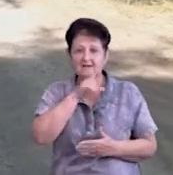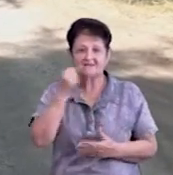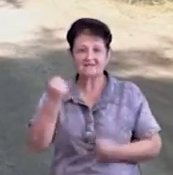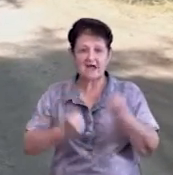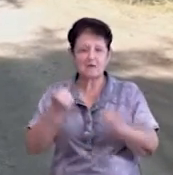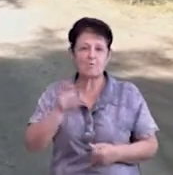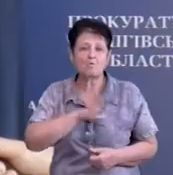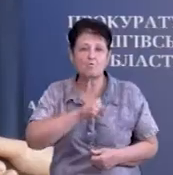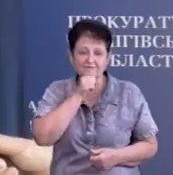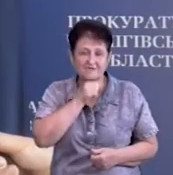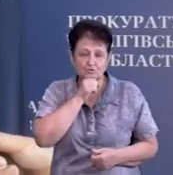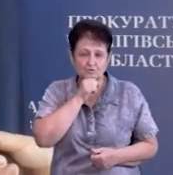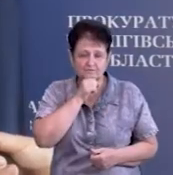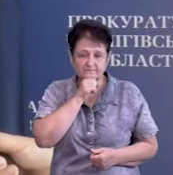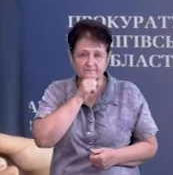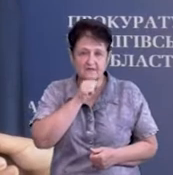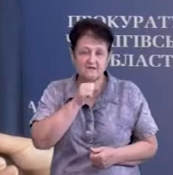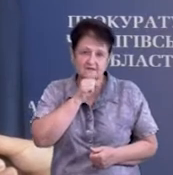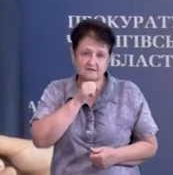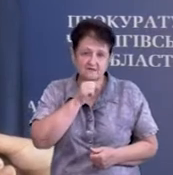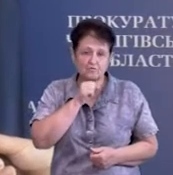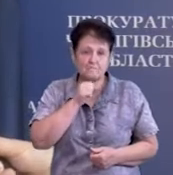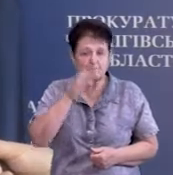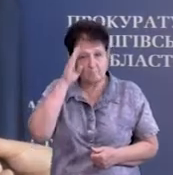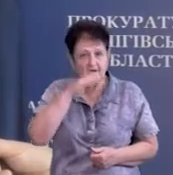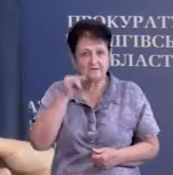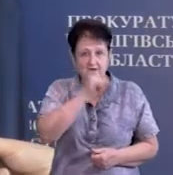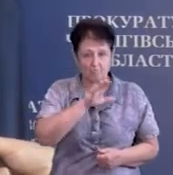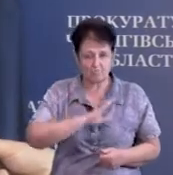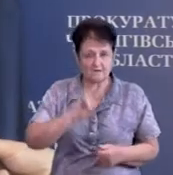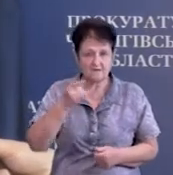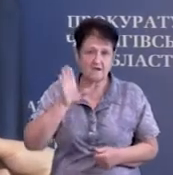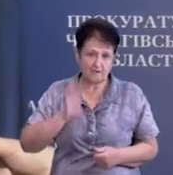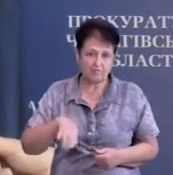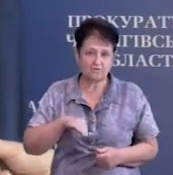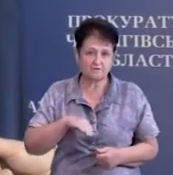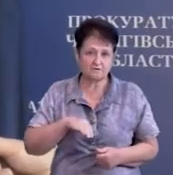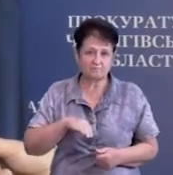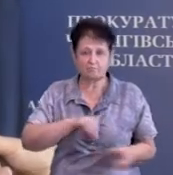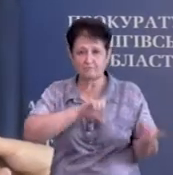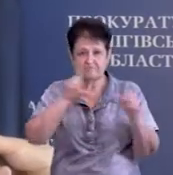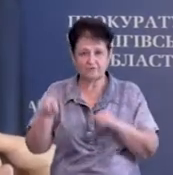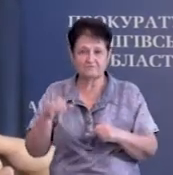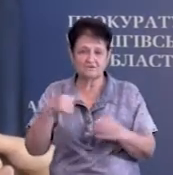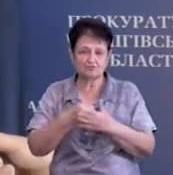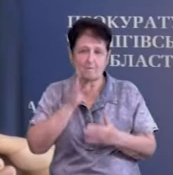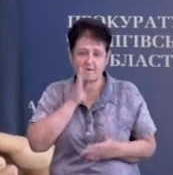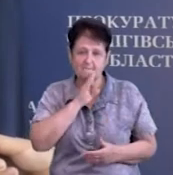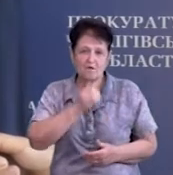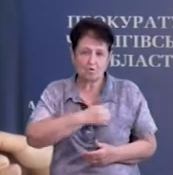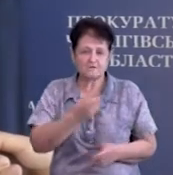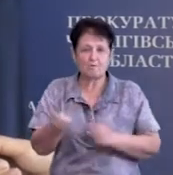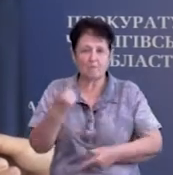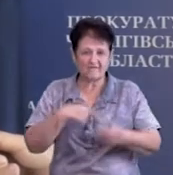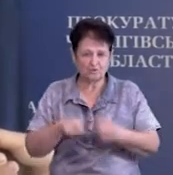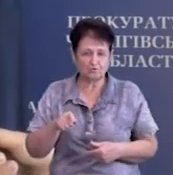авто був дідусь. Певний час дитина гостювала у свого батька і потім вирішив повернутися до матері. Він просився, дуже хотів